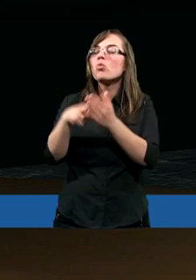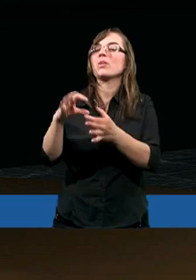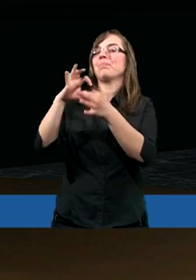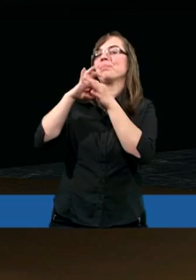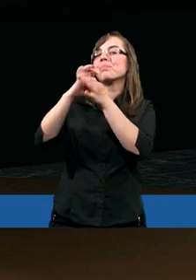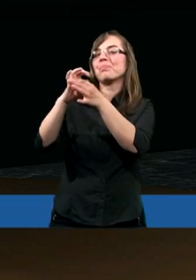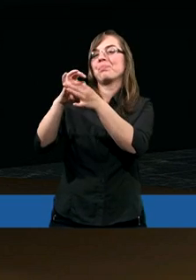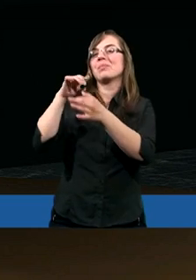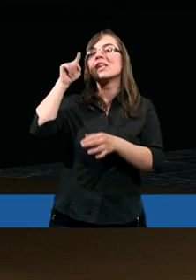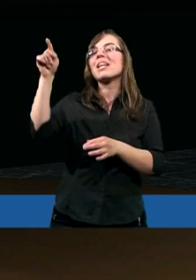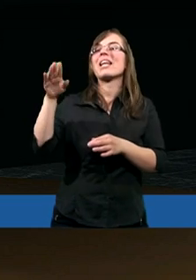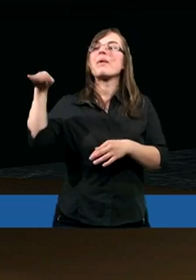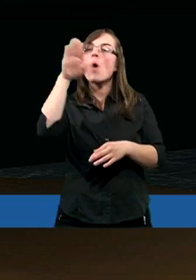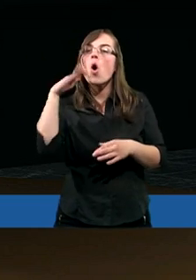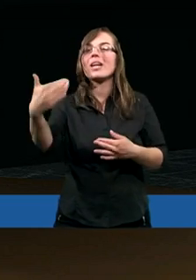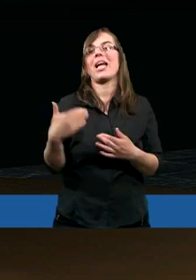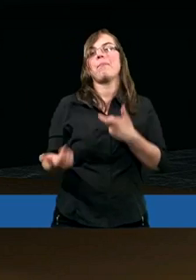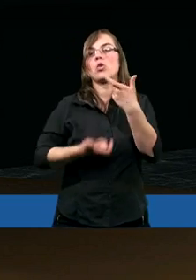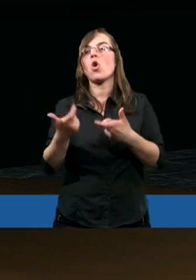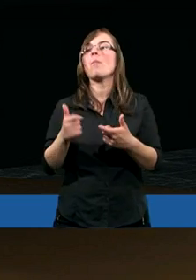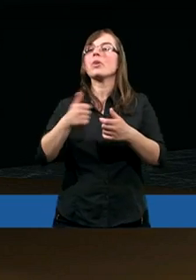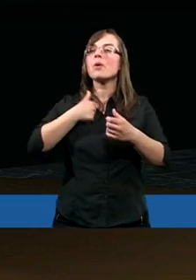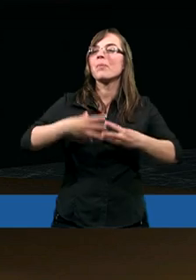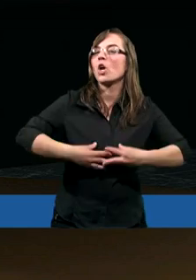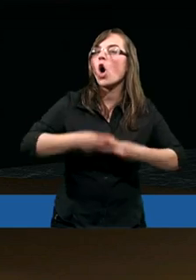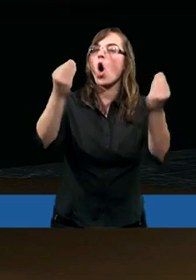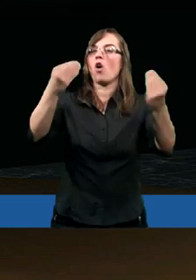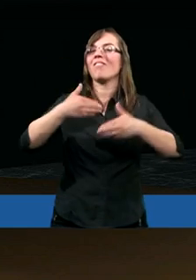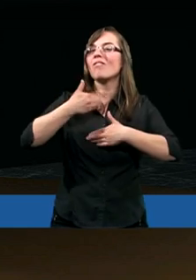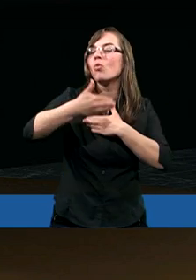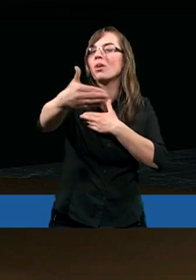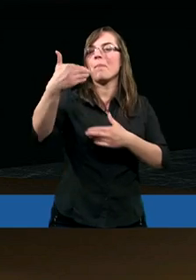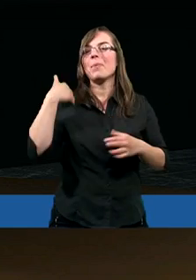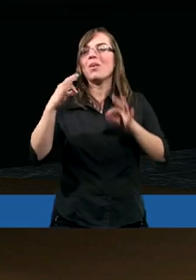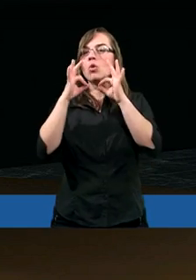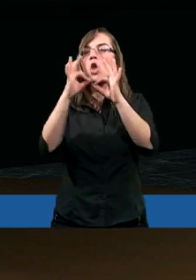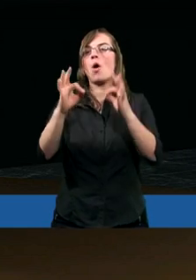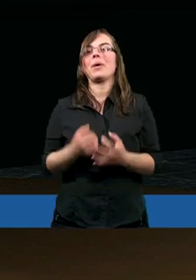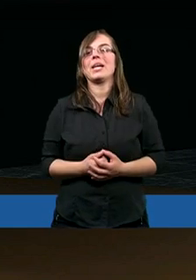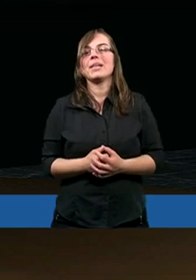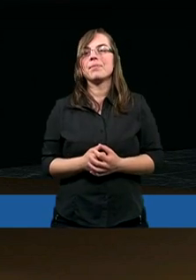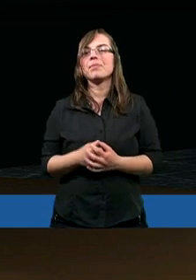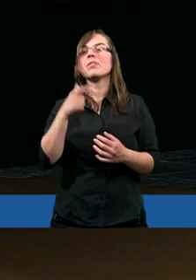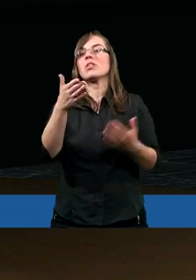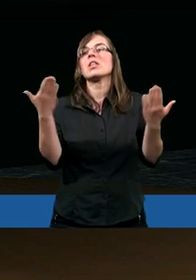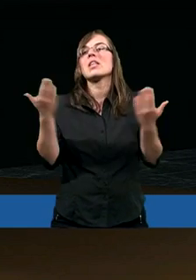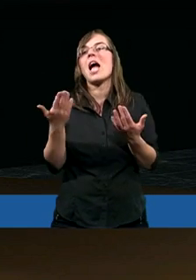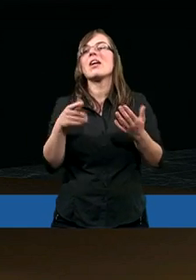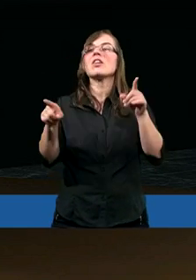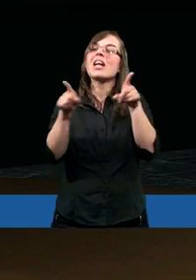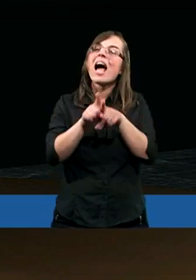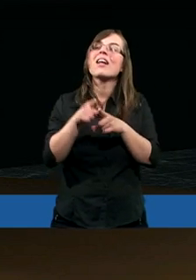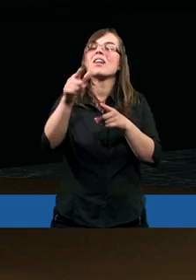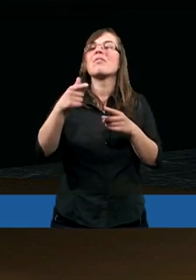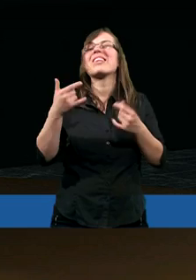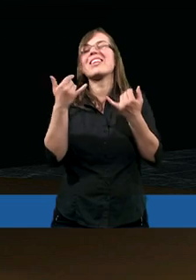osiewcy, gdzie tam jedno ziarno tam wpadło na drogę, gdzie przyszły, czy gdzie ptaki zdaje się,